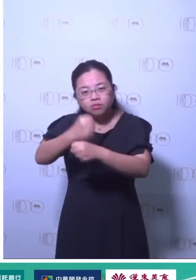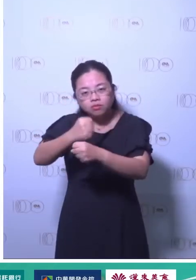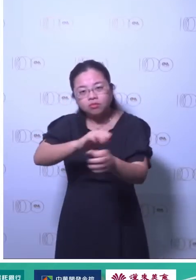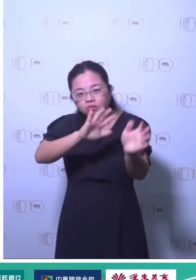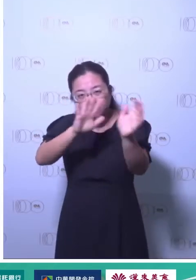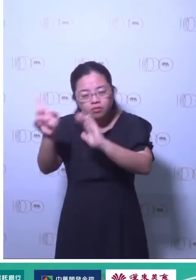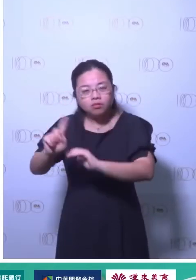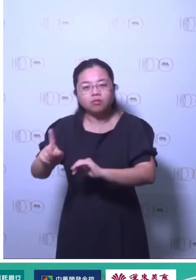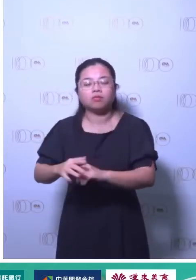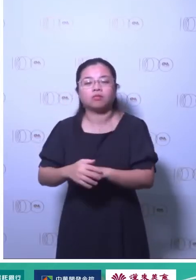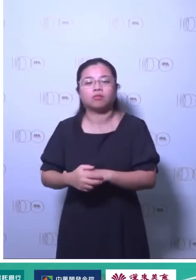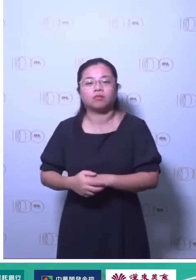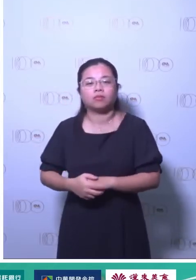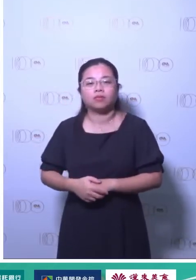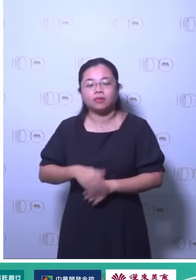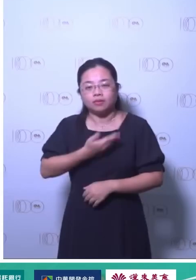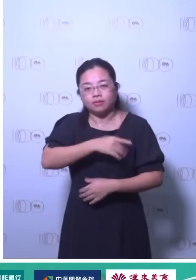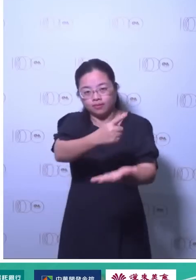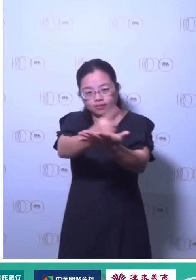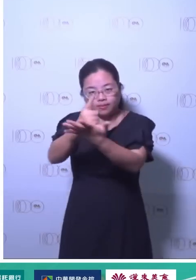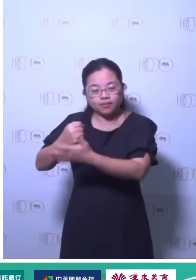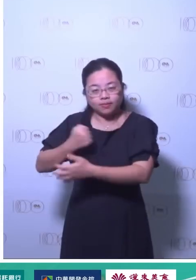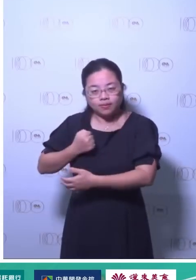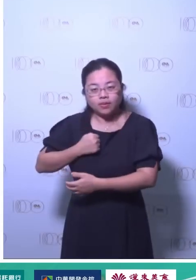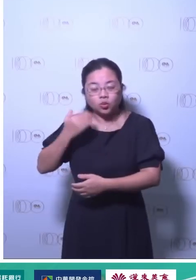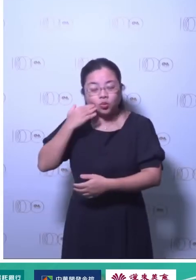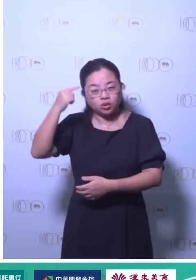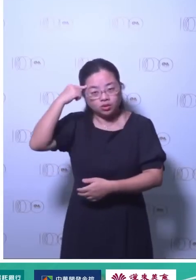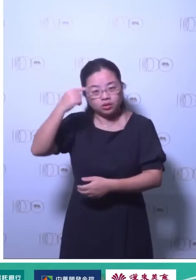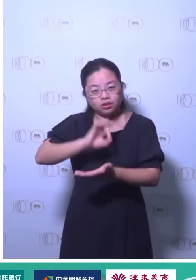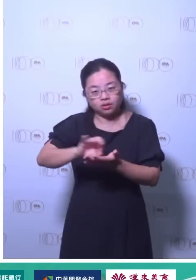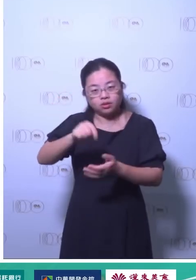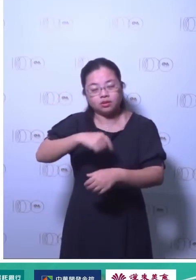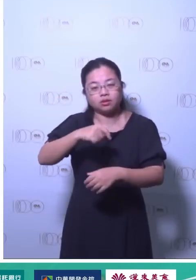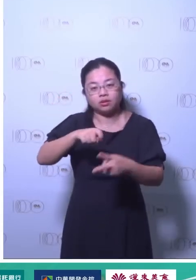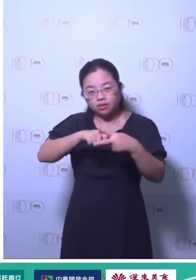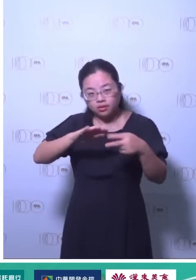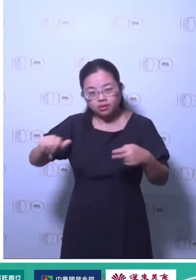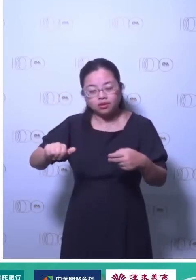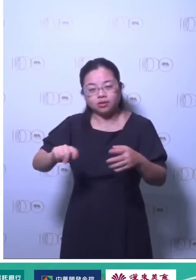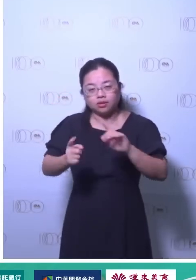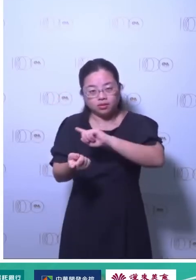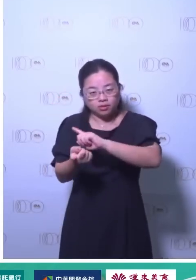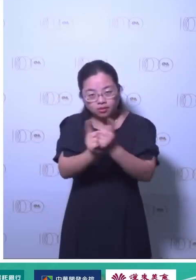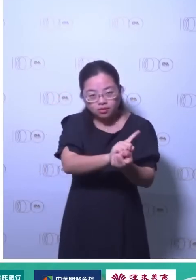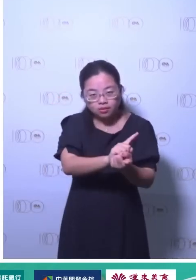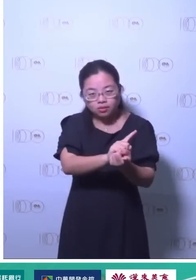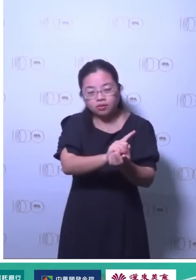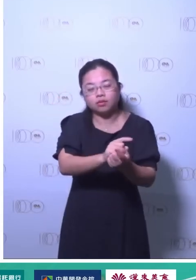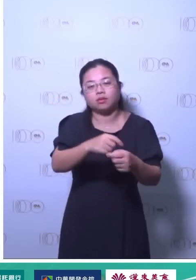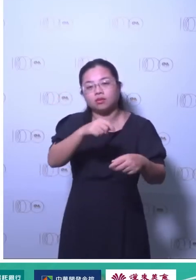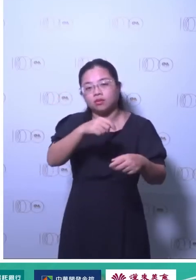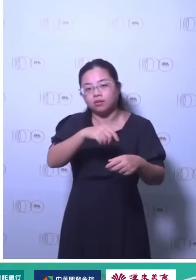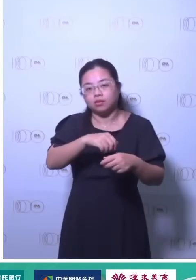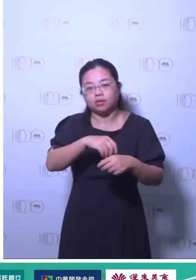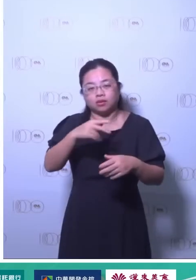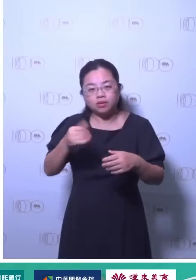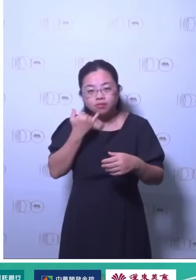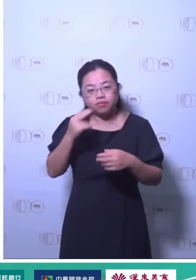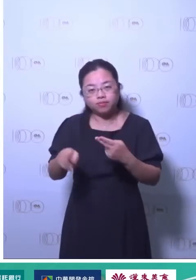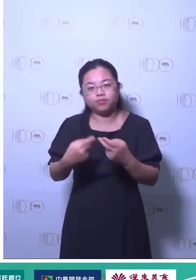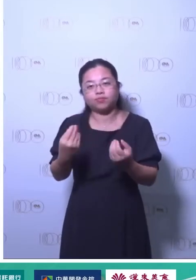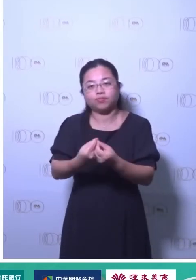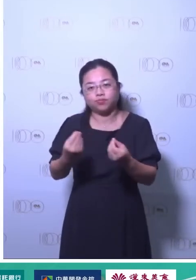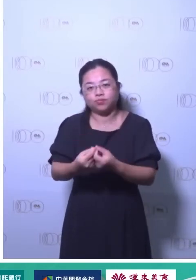会看说国内现在法规怎么去架构我们的碳市场让我们想要参与的时候该用什么态度去参与用什么方式参与那